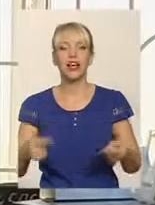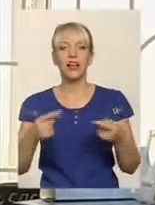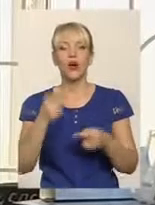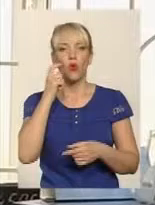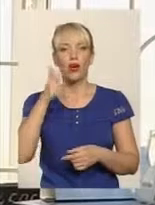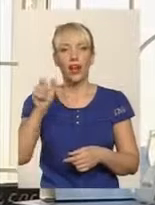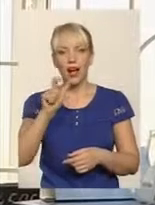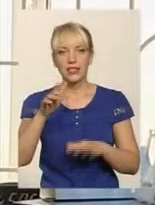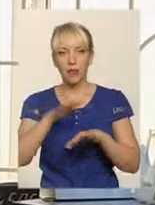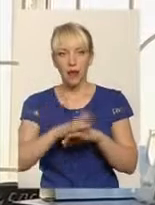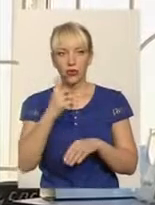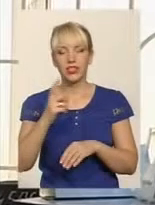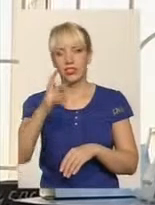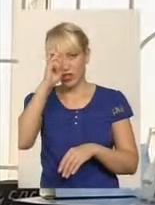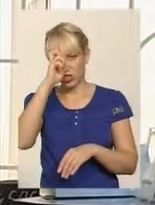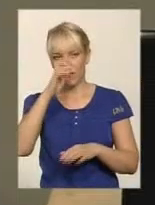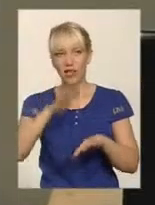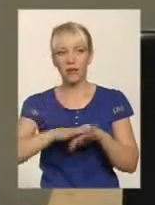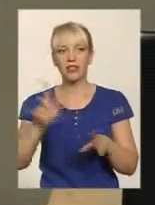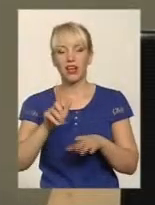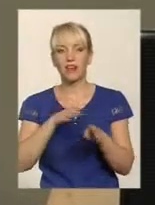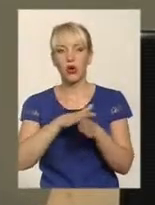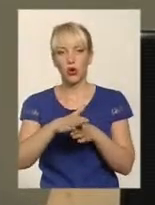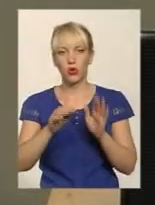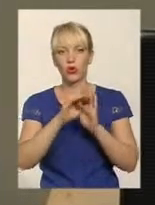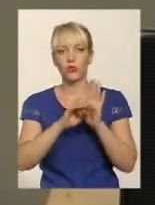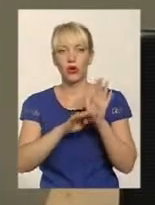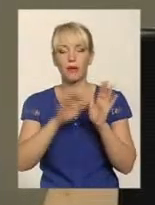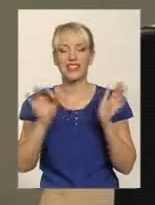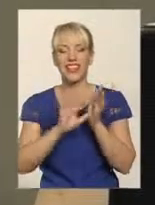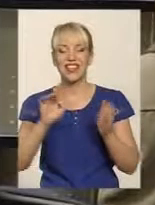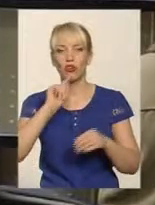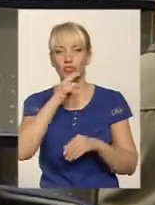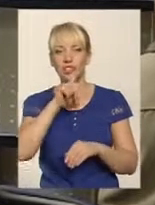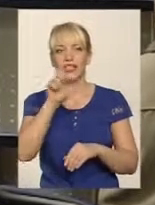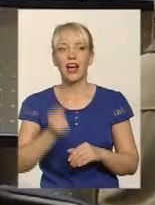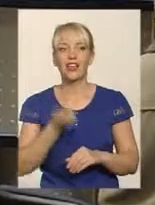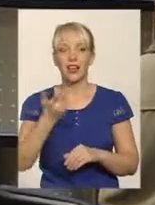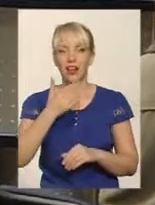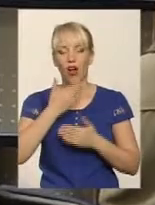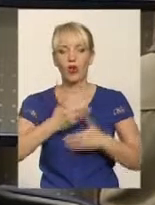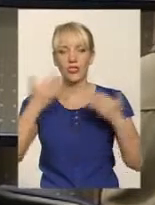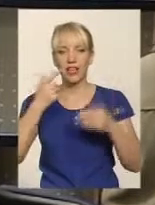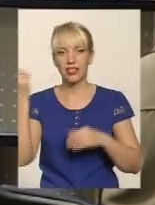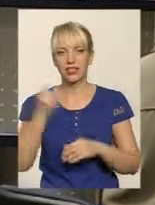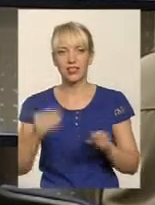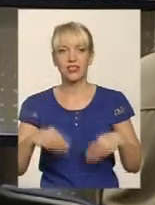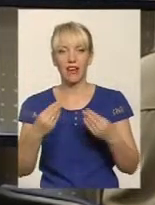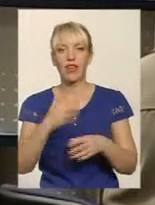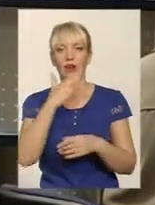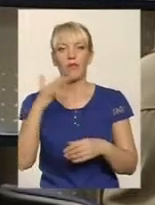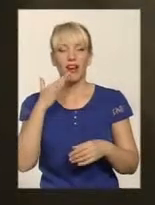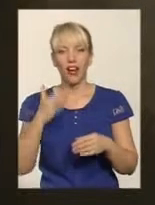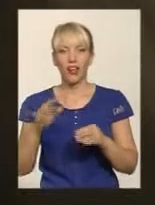Укргазбанк – один із трьох державних банків, який вже виконує програму з енергоефективності, за кілька останніх тижнів видав чимало